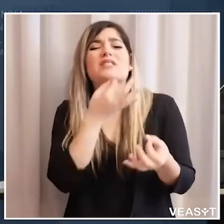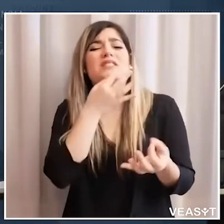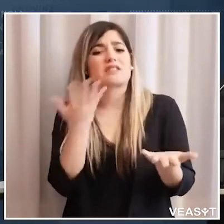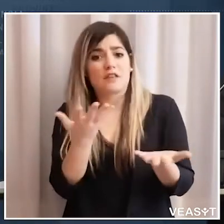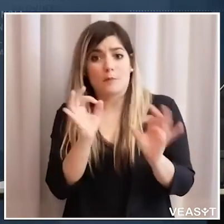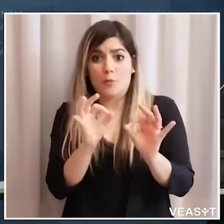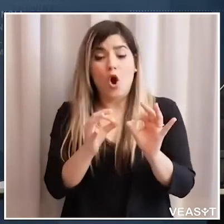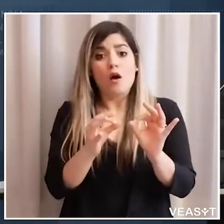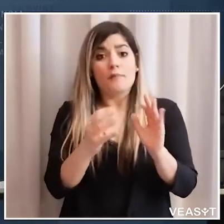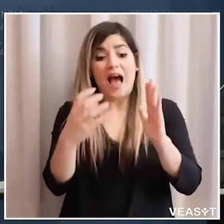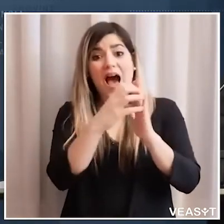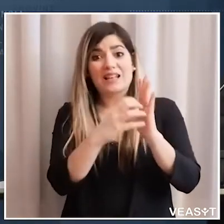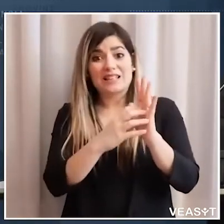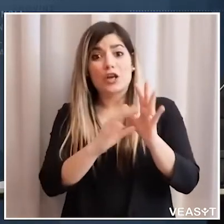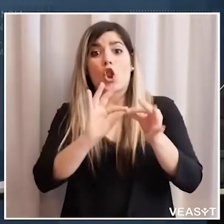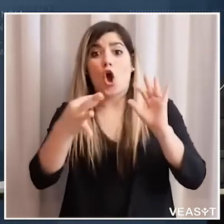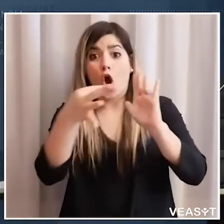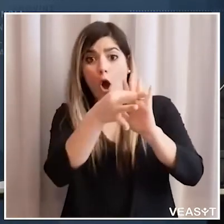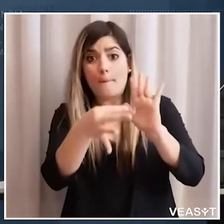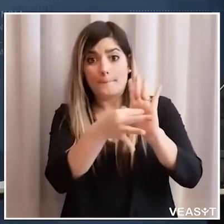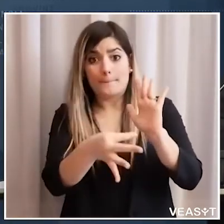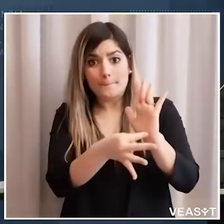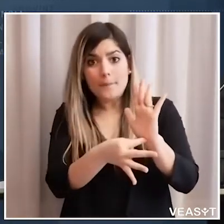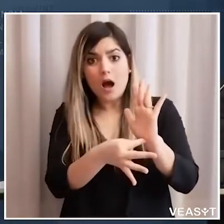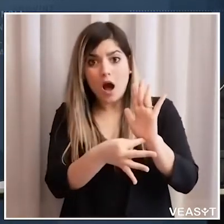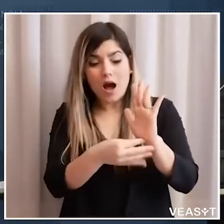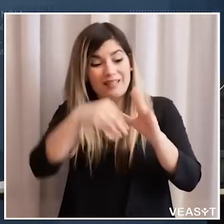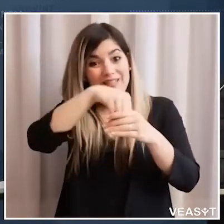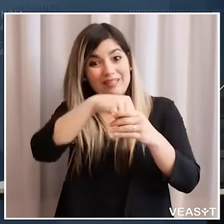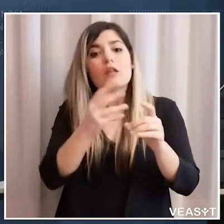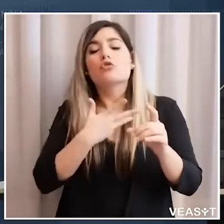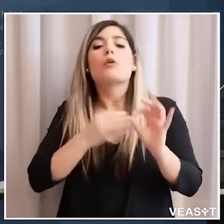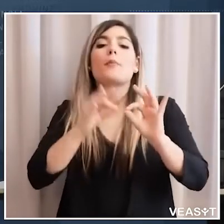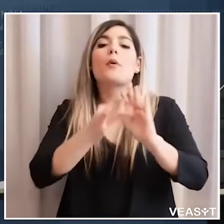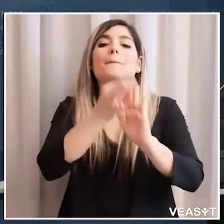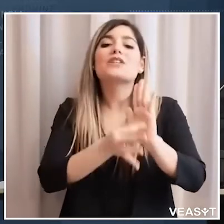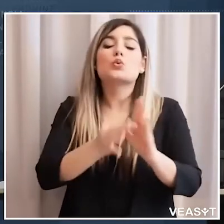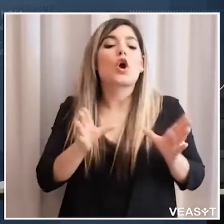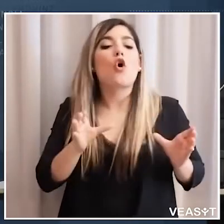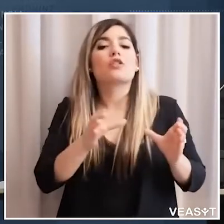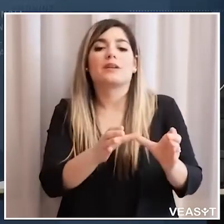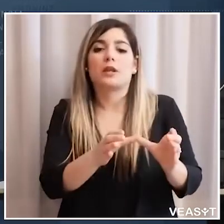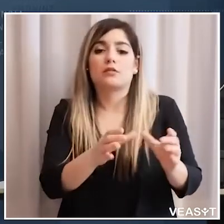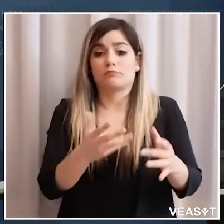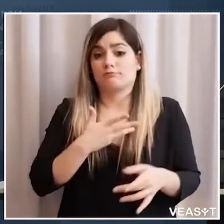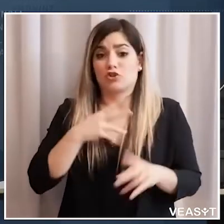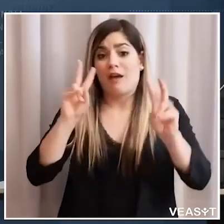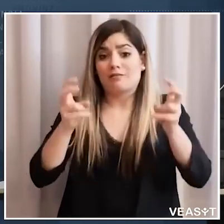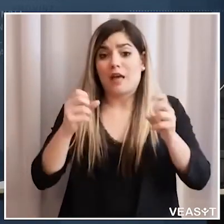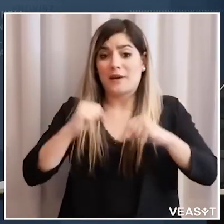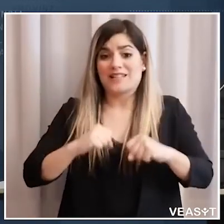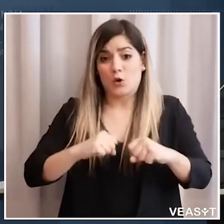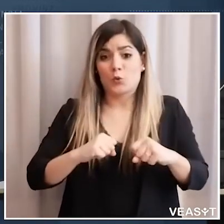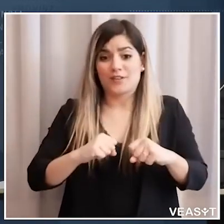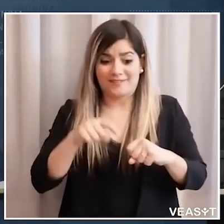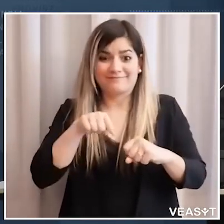capiamo che ogni articolo quindi ogni coma contenuto di questa legge si parla di misure di contenimento quindi il tema tutela della salute